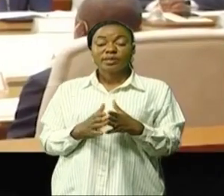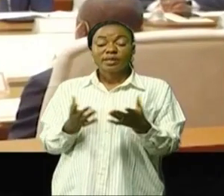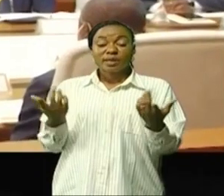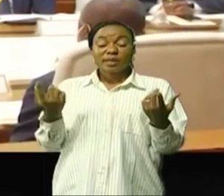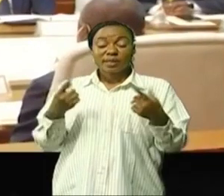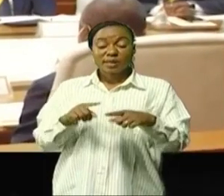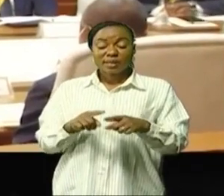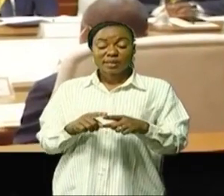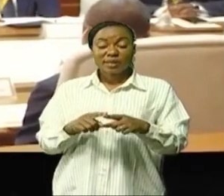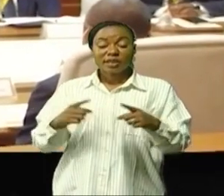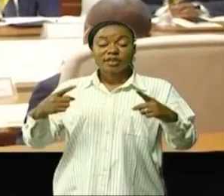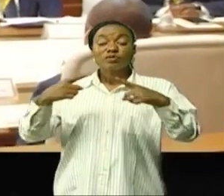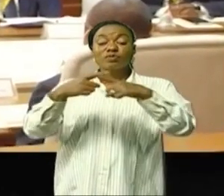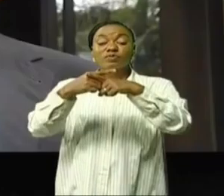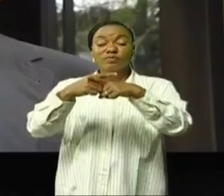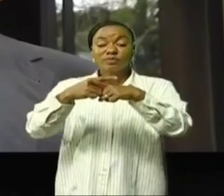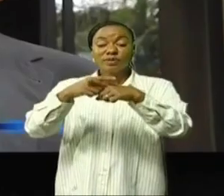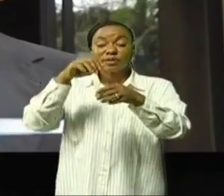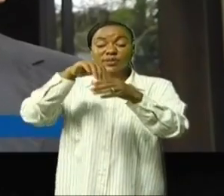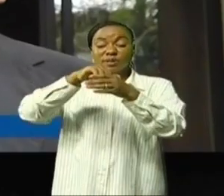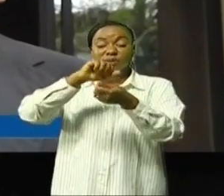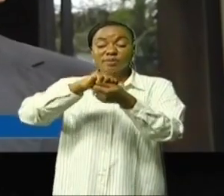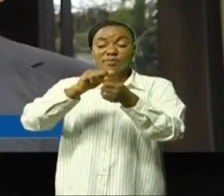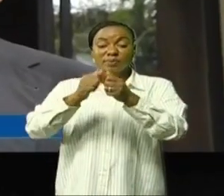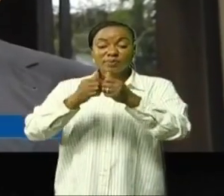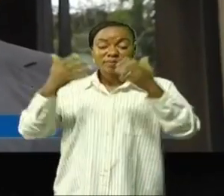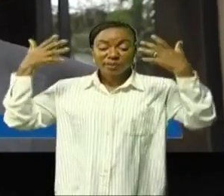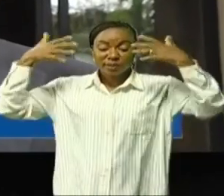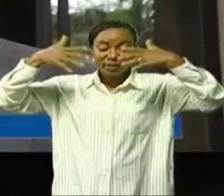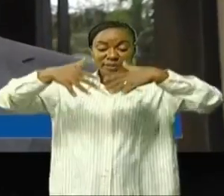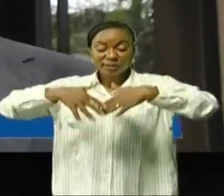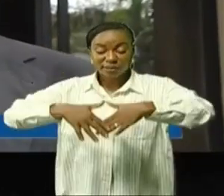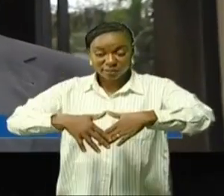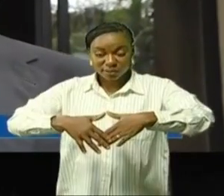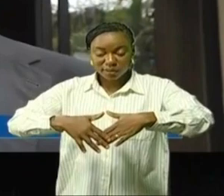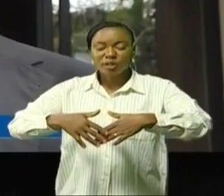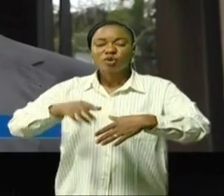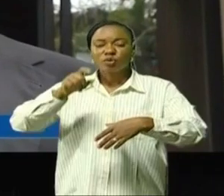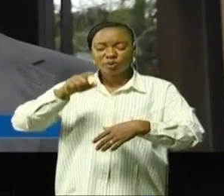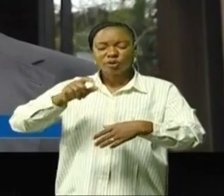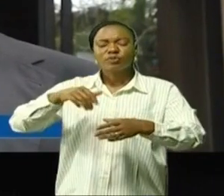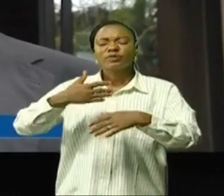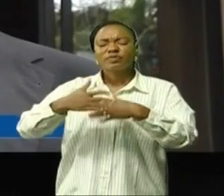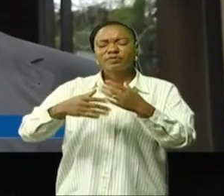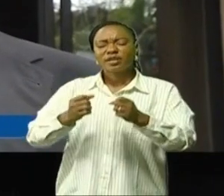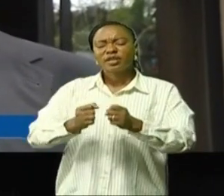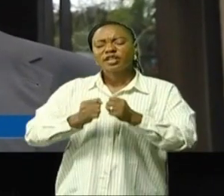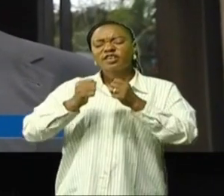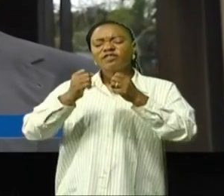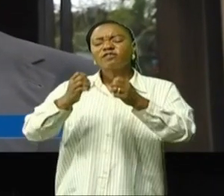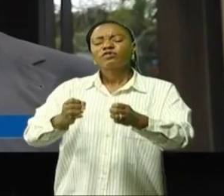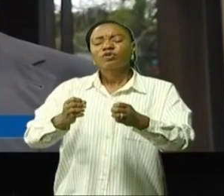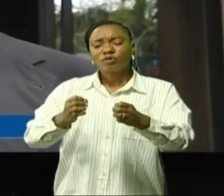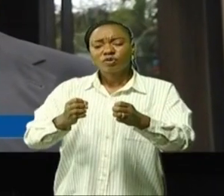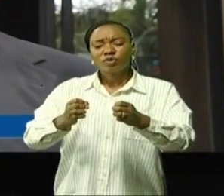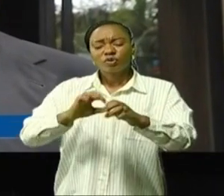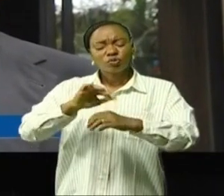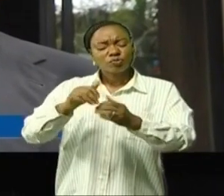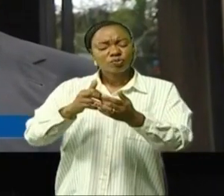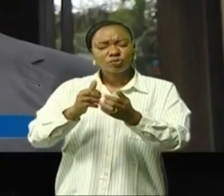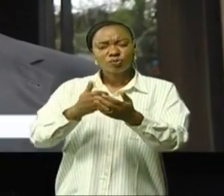conflit, il faut conjuguer toutes les approches nécessaires